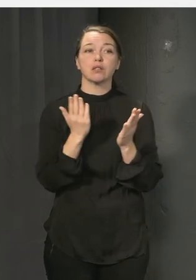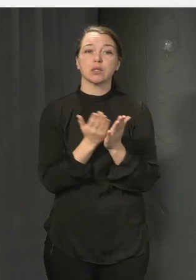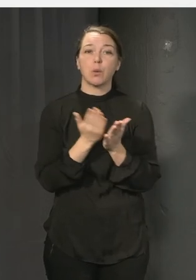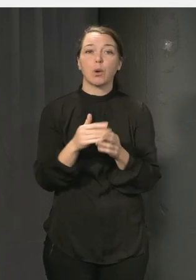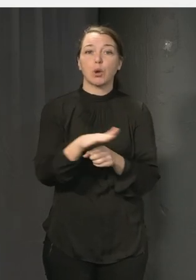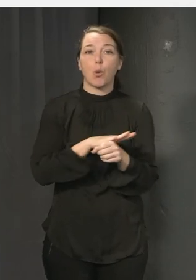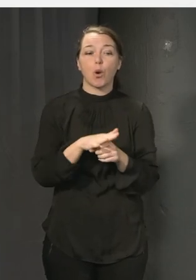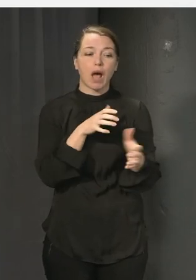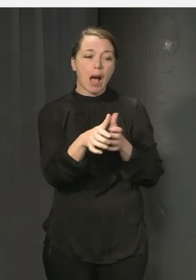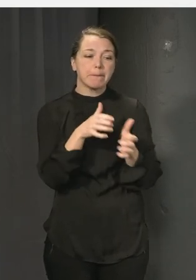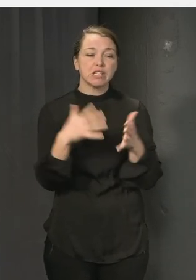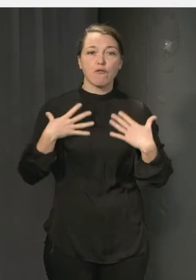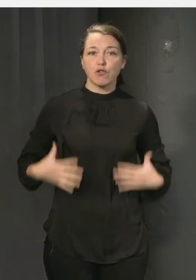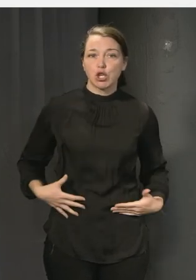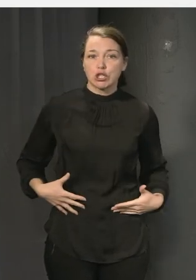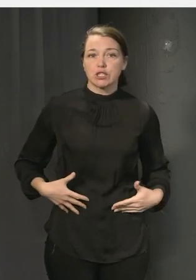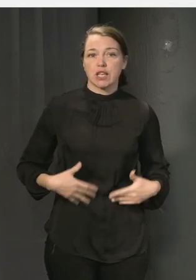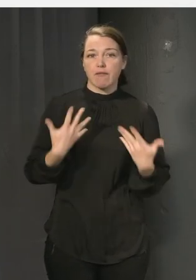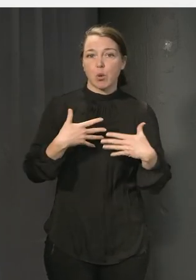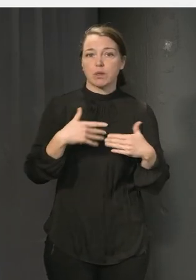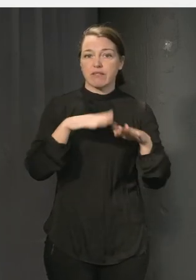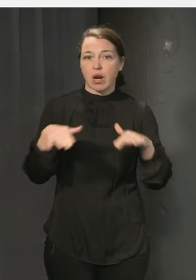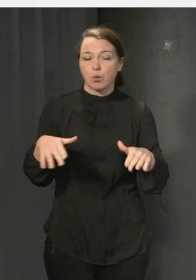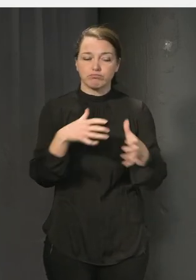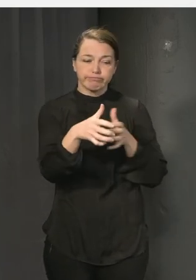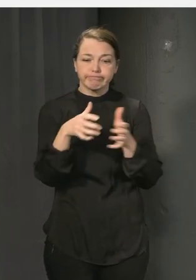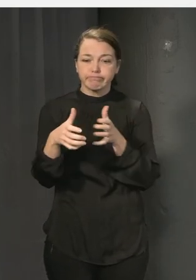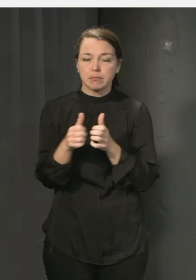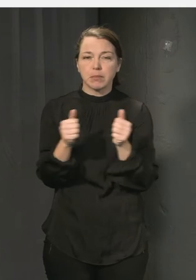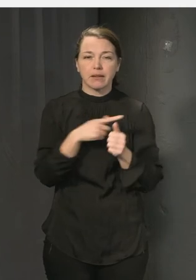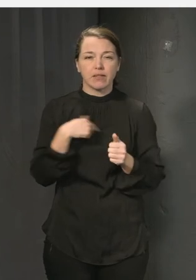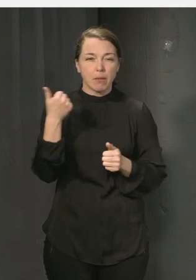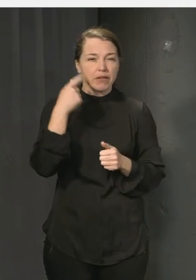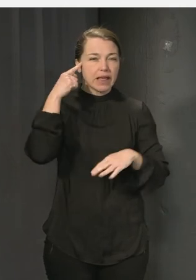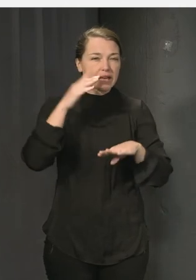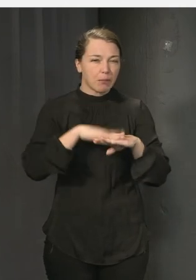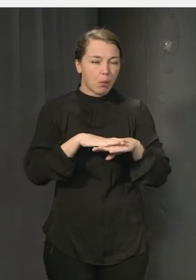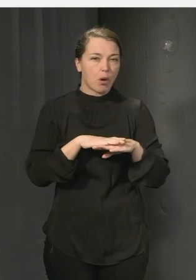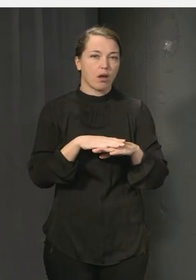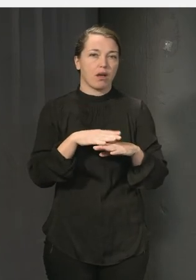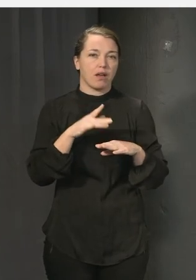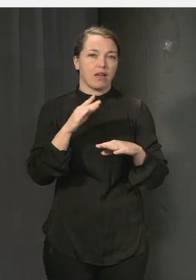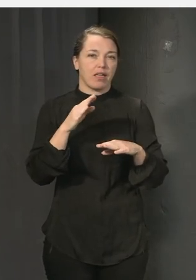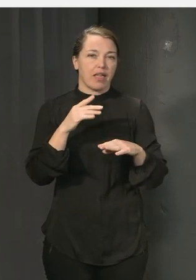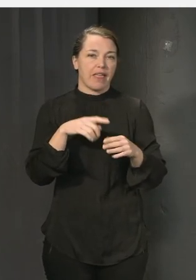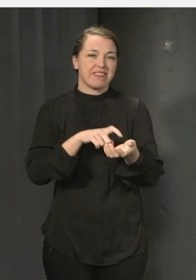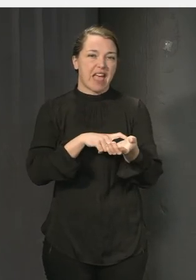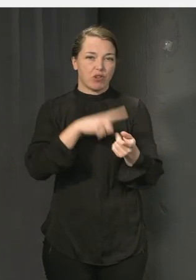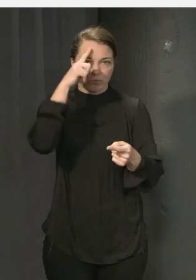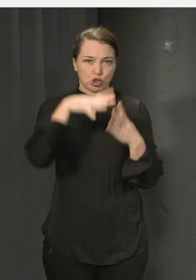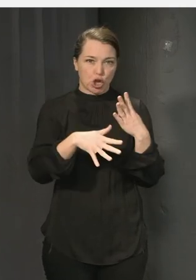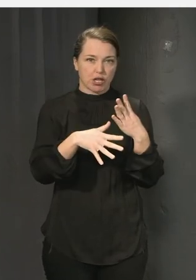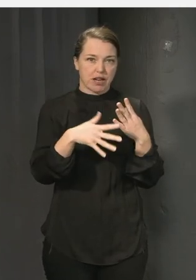utifrån fysiska funktionsvariationer men vi behöver bli lika duktiga på att göra det när det är neuropsykiatiska